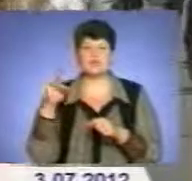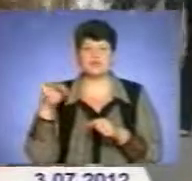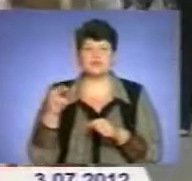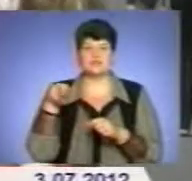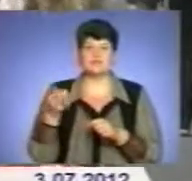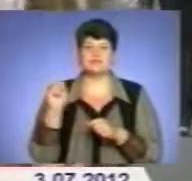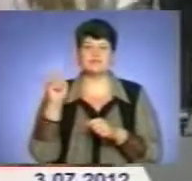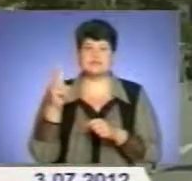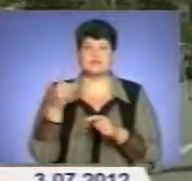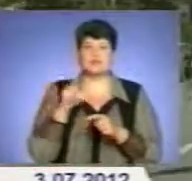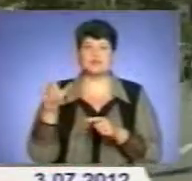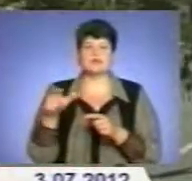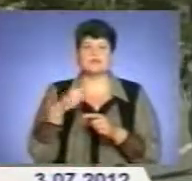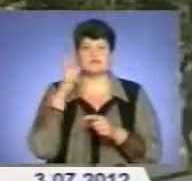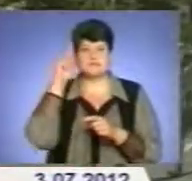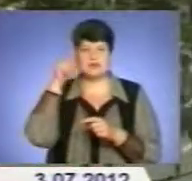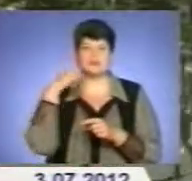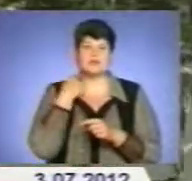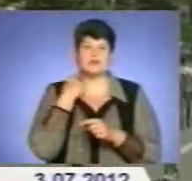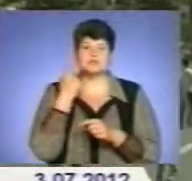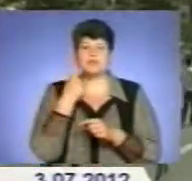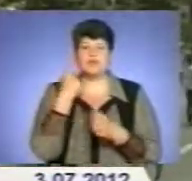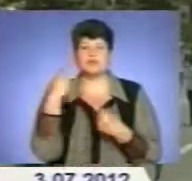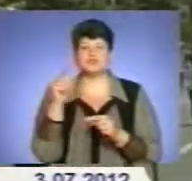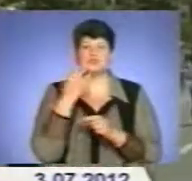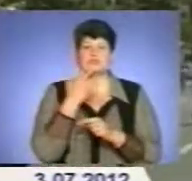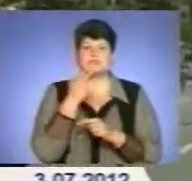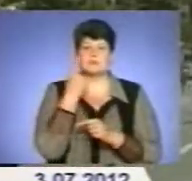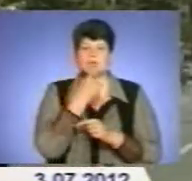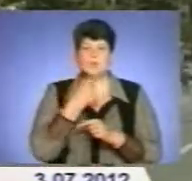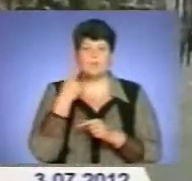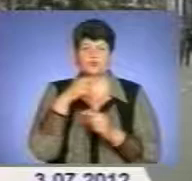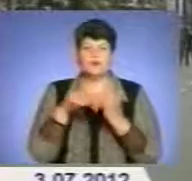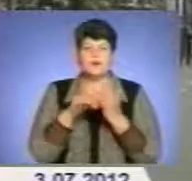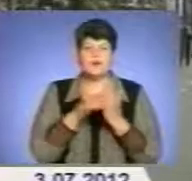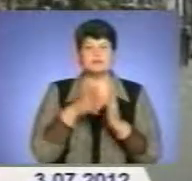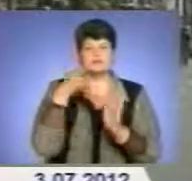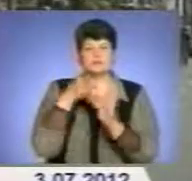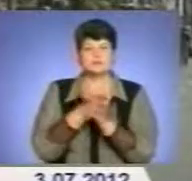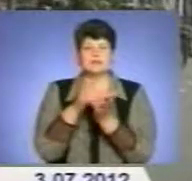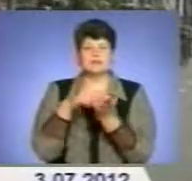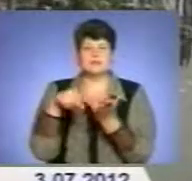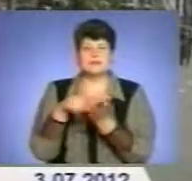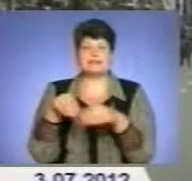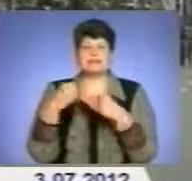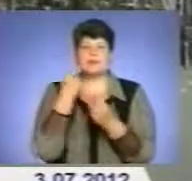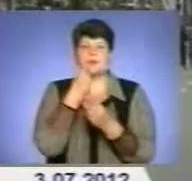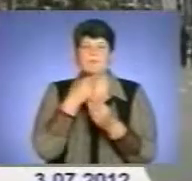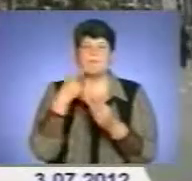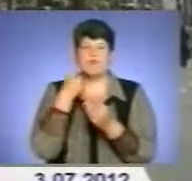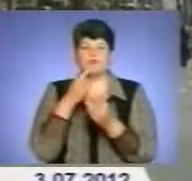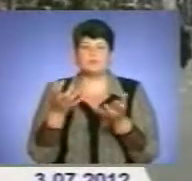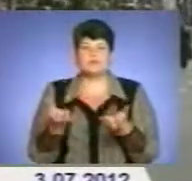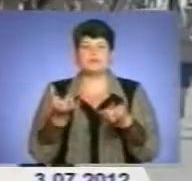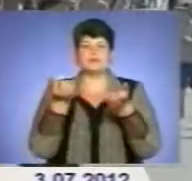англійською та іншими іноземними мовами, допомагали гостям чемпіонату зорієнтуватися у містах, порозумітися, надавали мовну підтримку у медичних